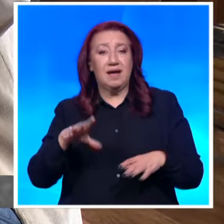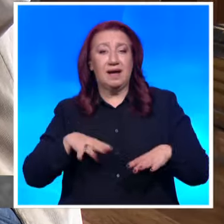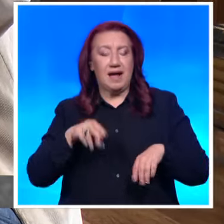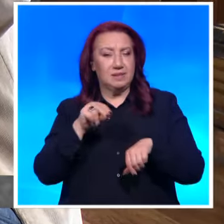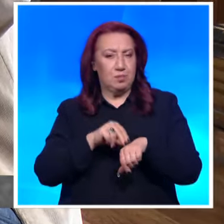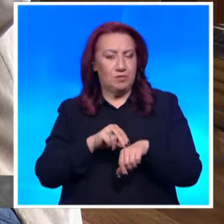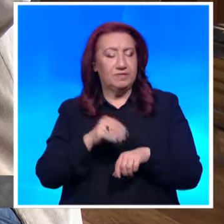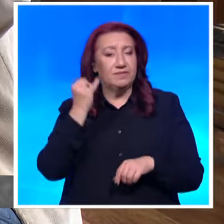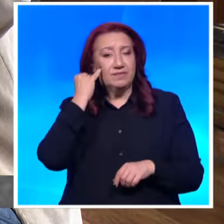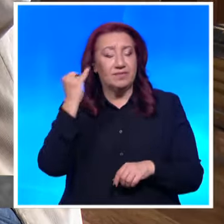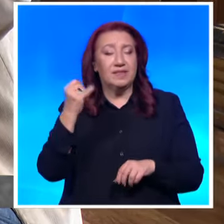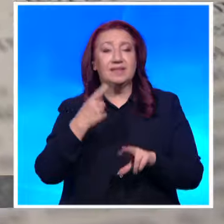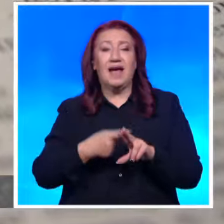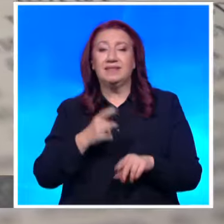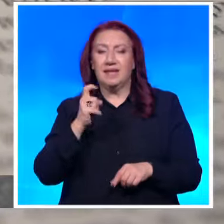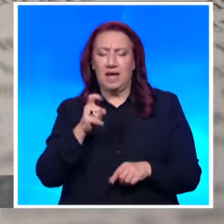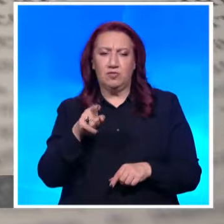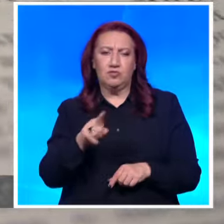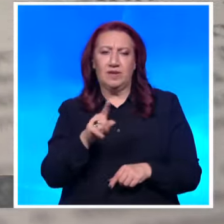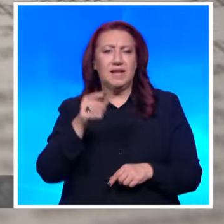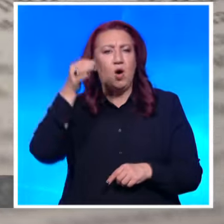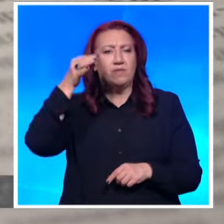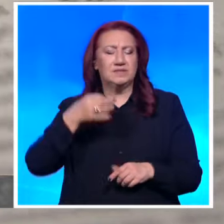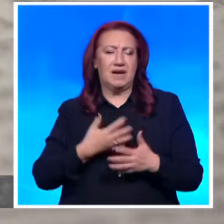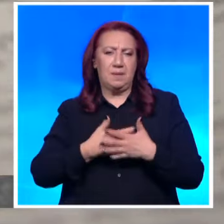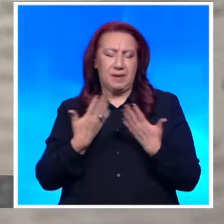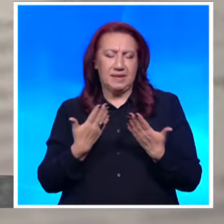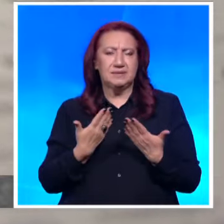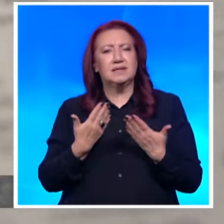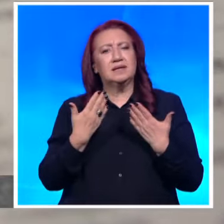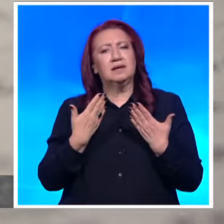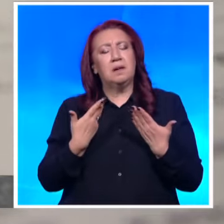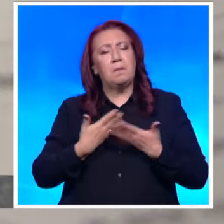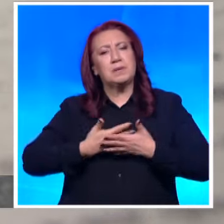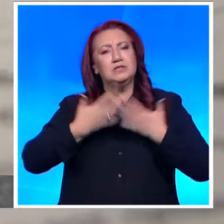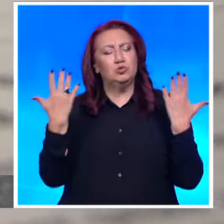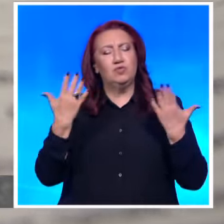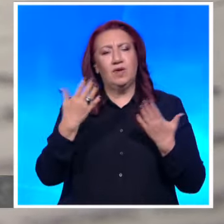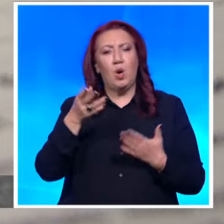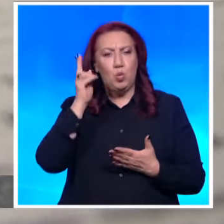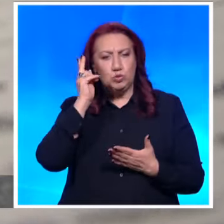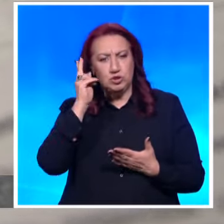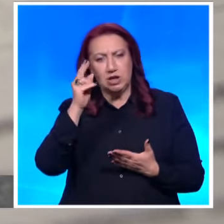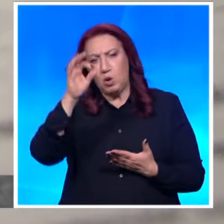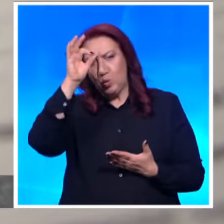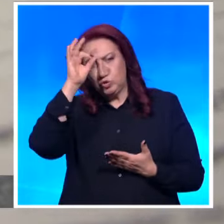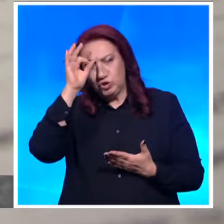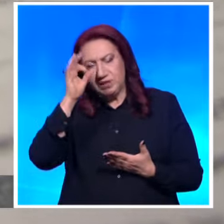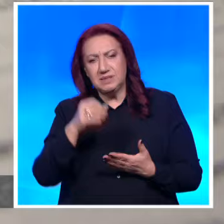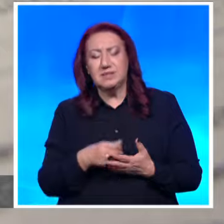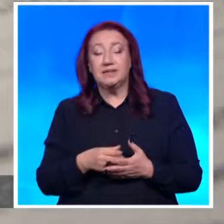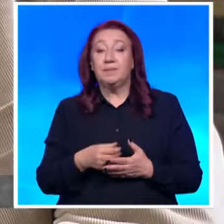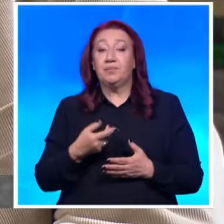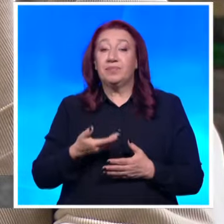празник, чествали са го учениците, учителите и 80-90 години на